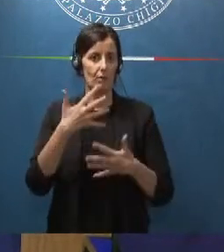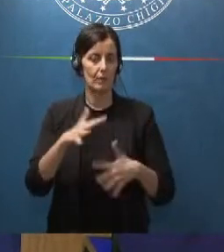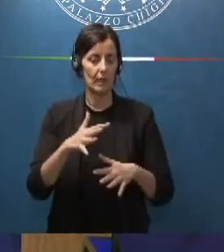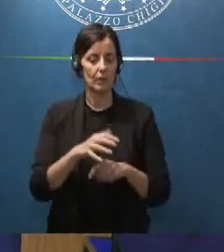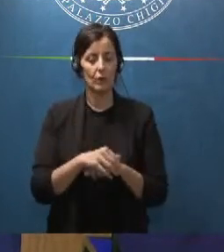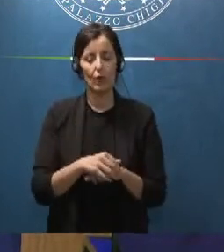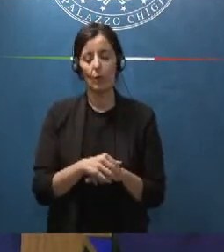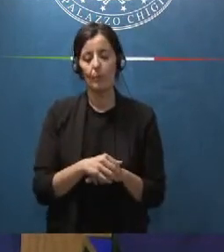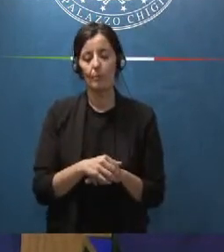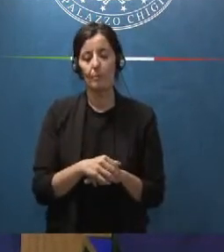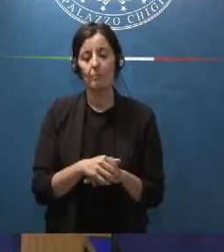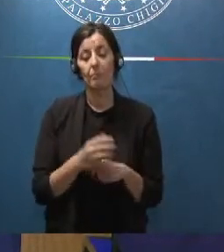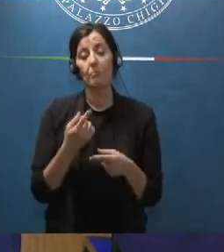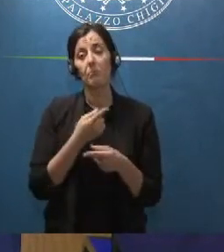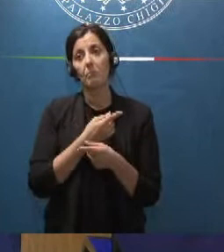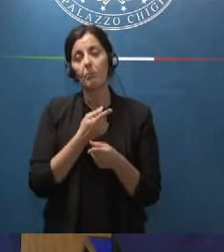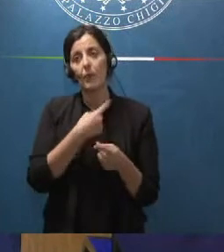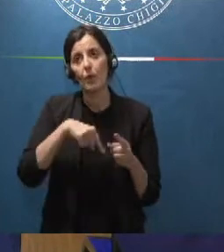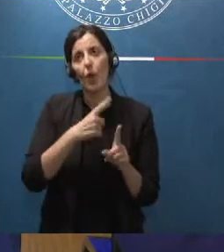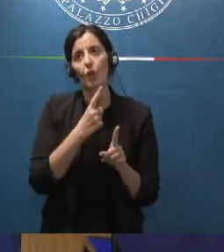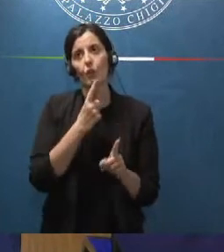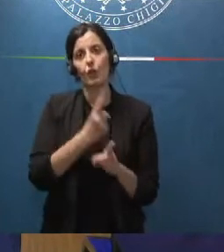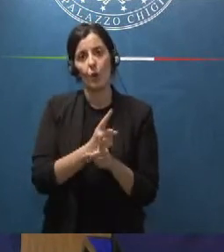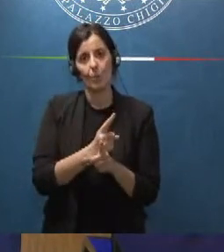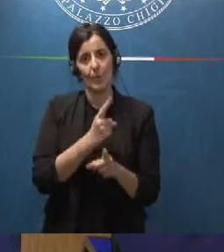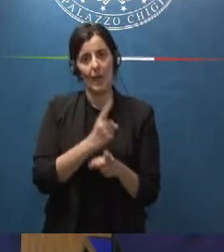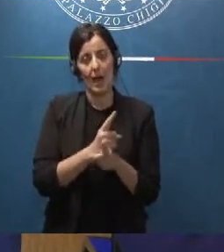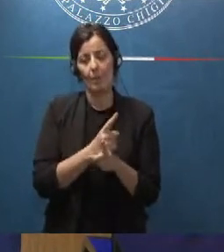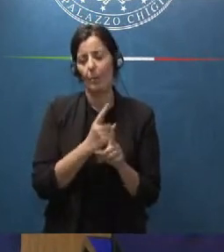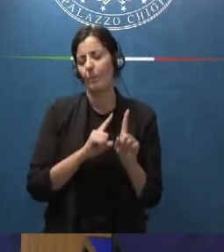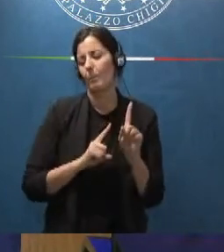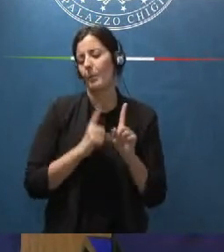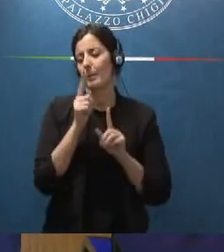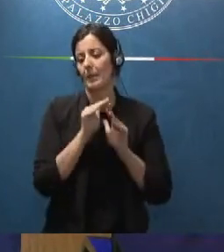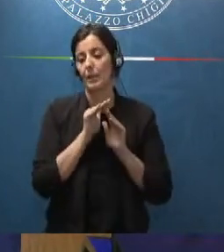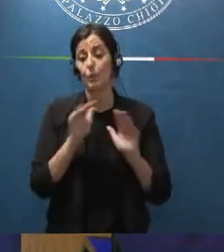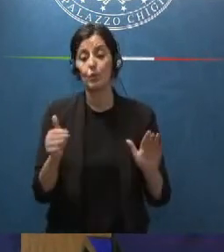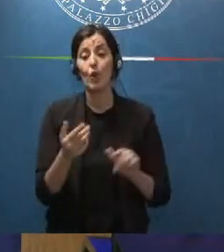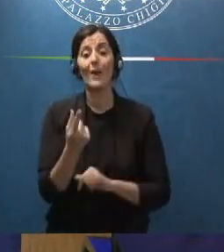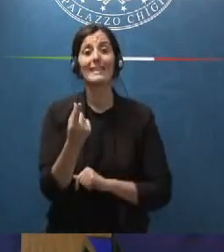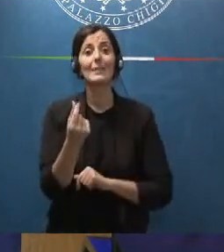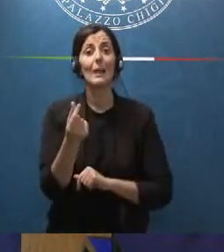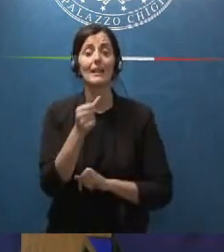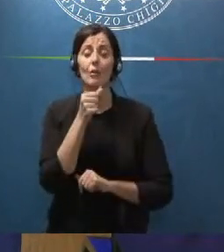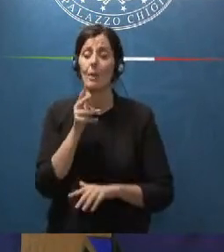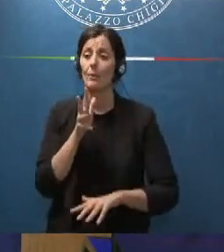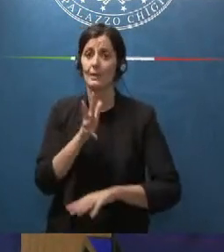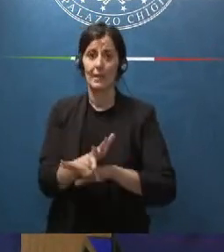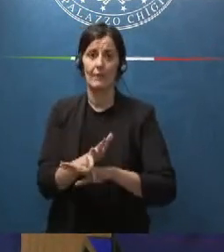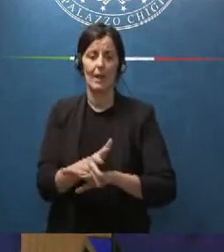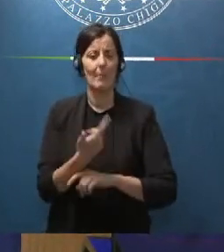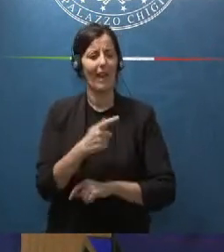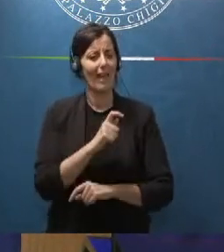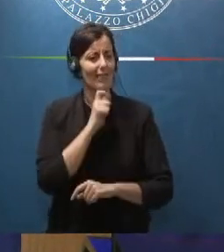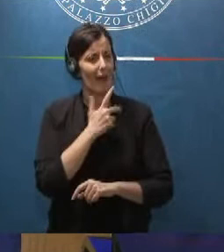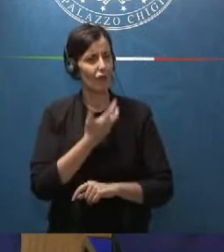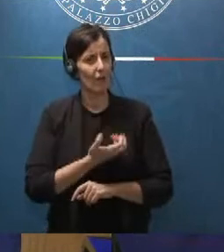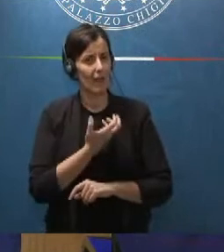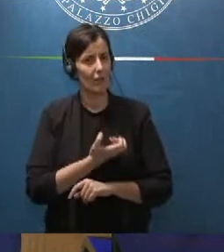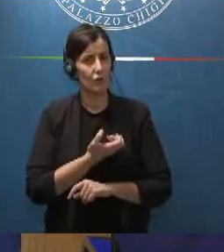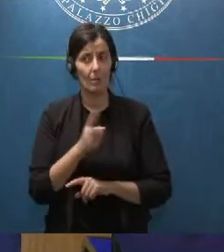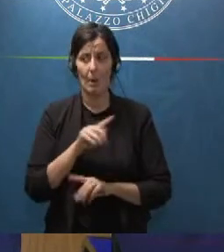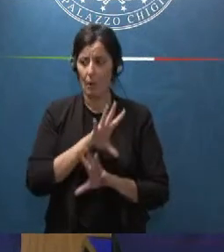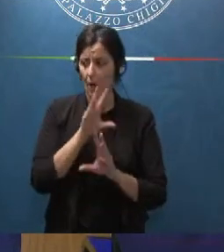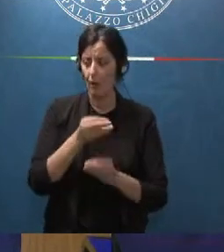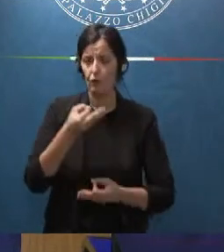noi dobbiamo intervenire innanzitutto sulle spese perché le intercettazioni costano alla